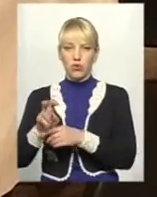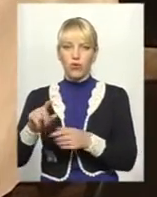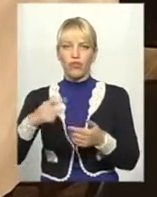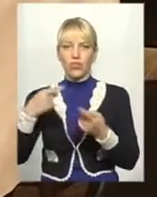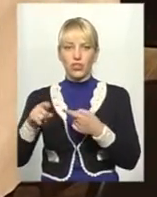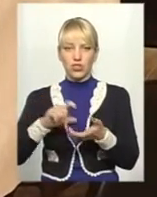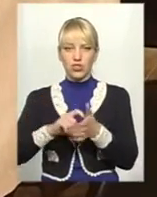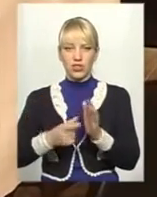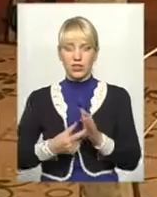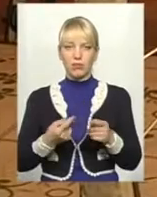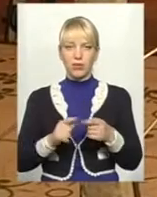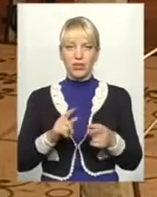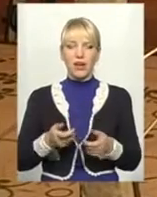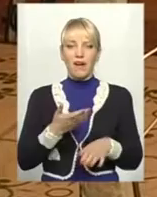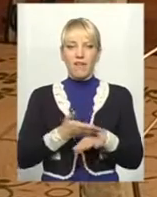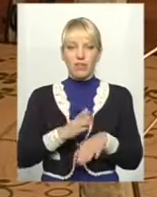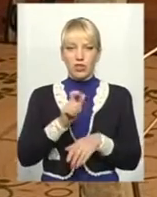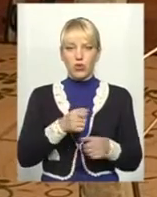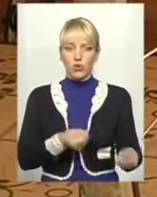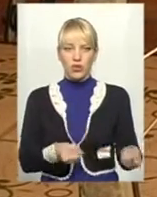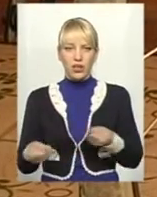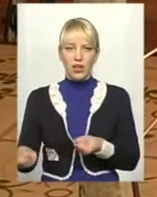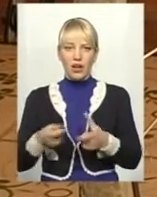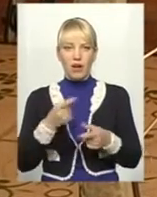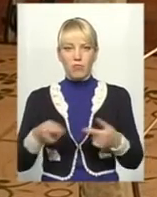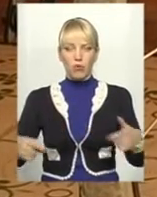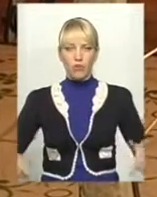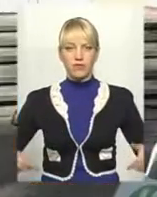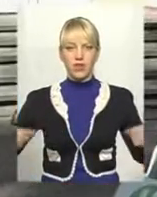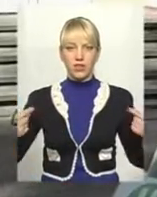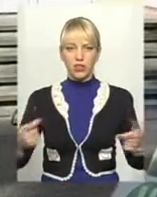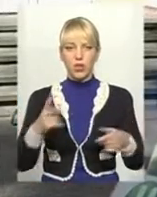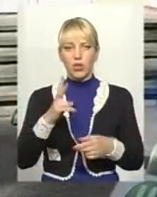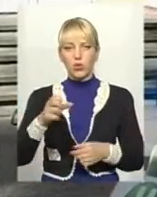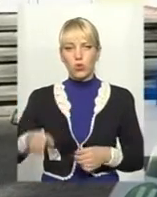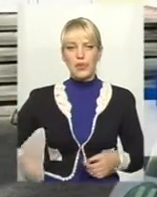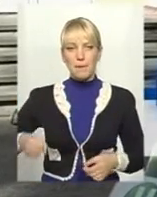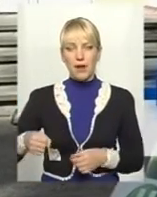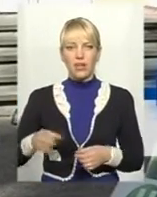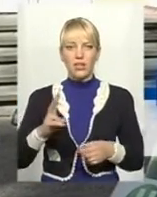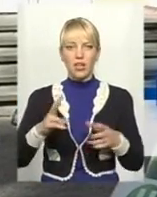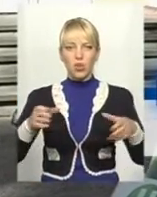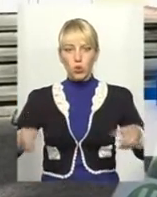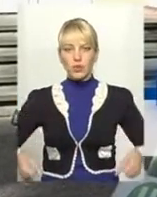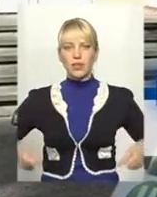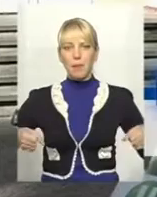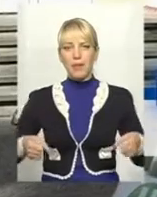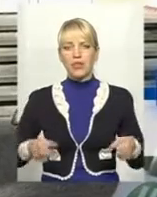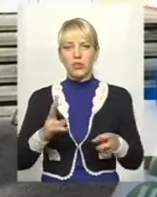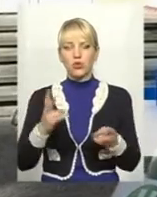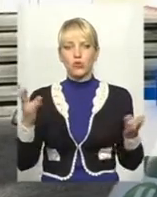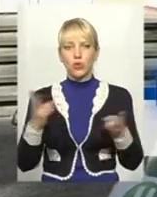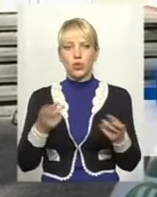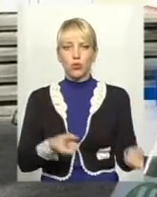персонал тягає на ношах або у інвалідних візках. Дехто з них на паличках, дехто на милицях, дехто потребує пересування на